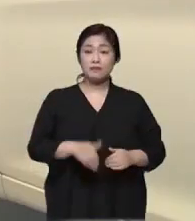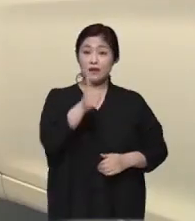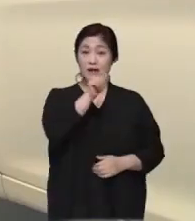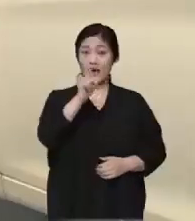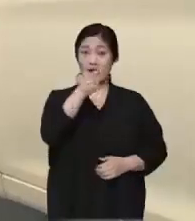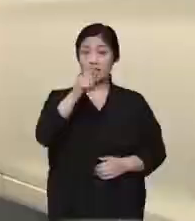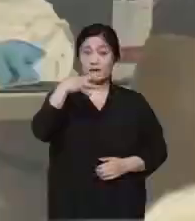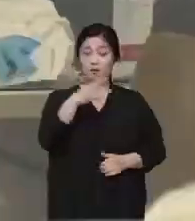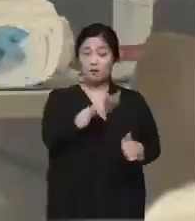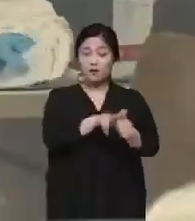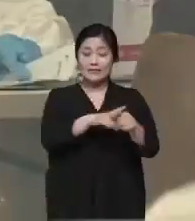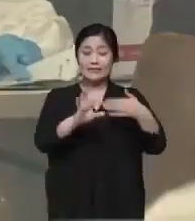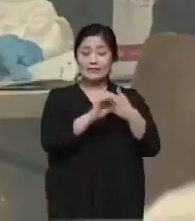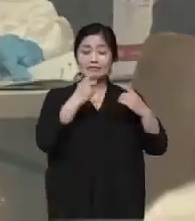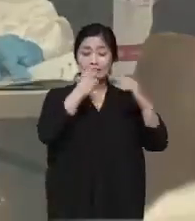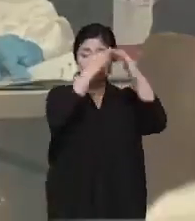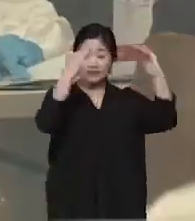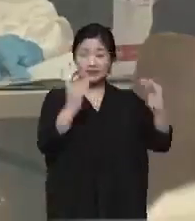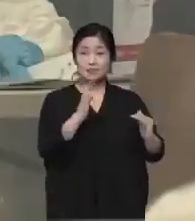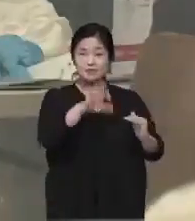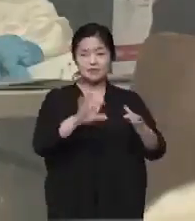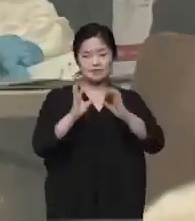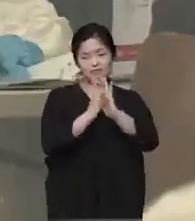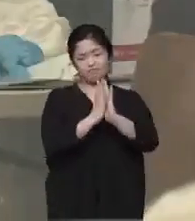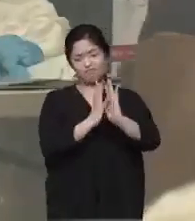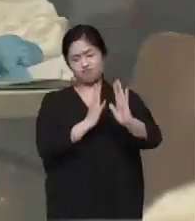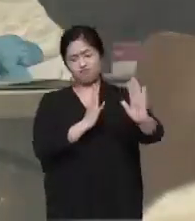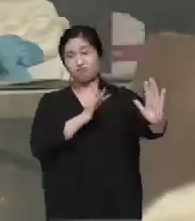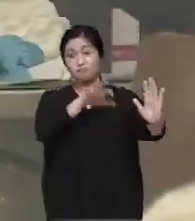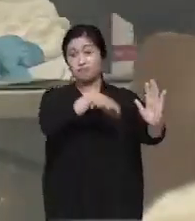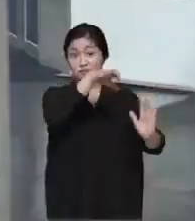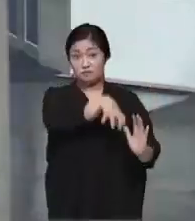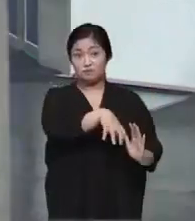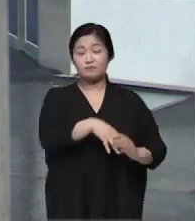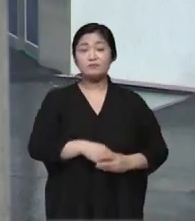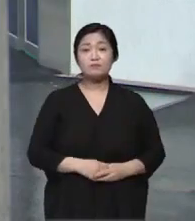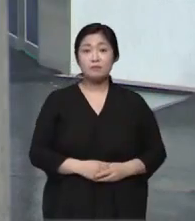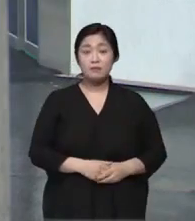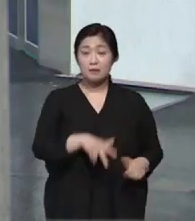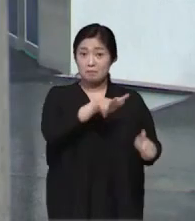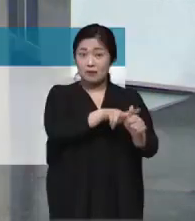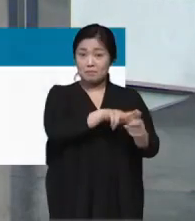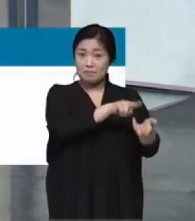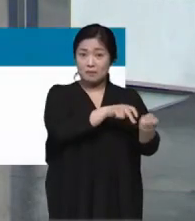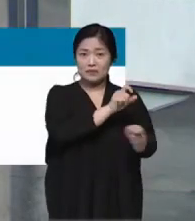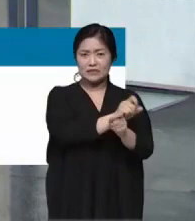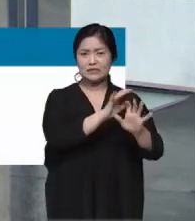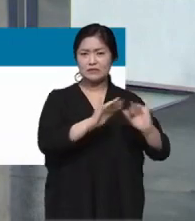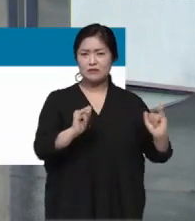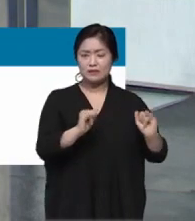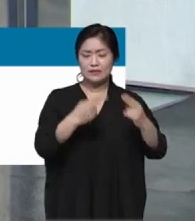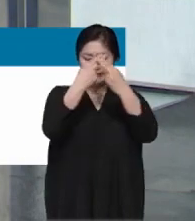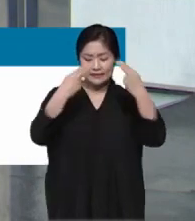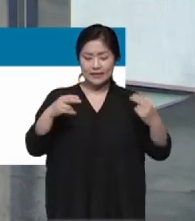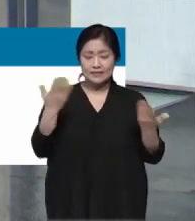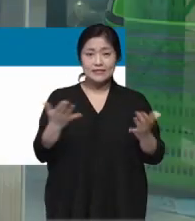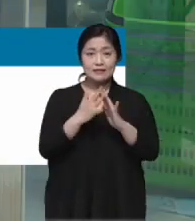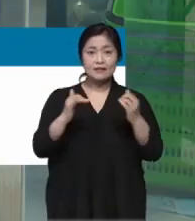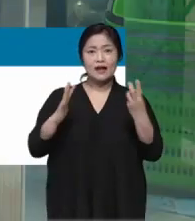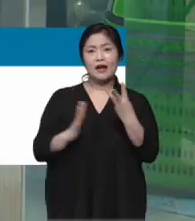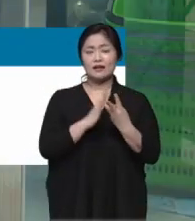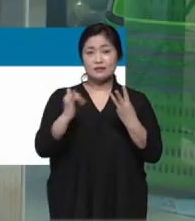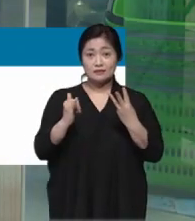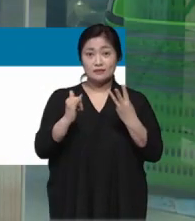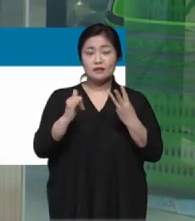하나로마트 앞 간이 선별진료소에서 줄이 길게 늘어서 있습니다. 마트의 판매 직원과 장례식장에서 일하는